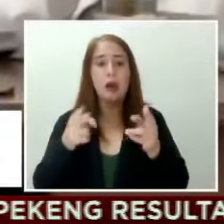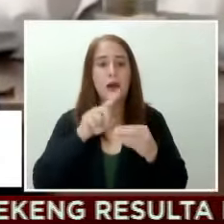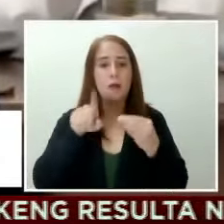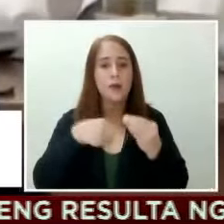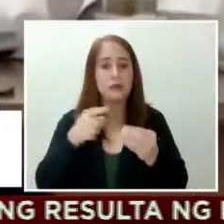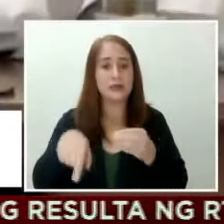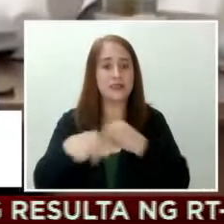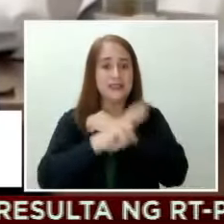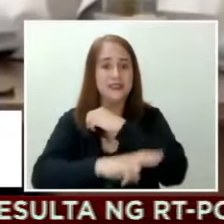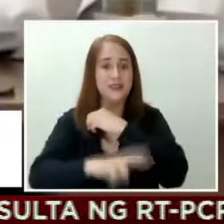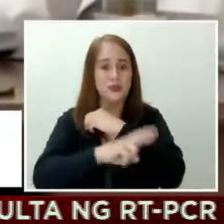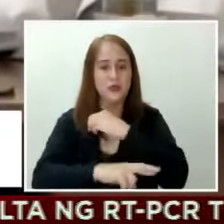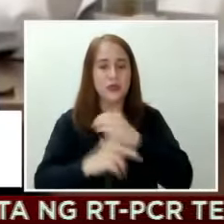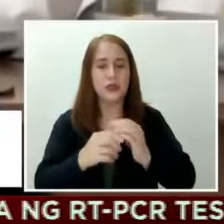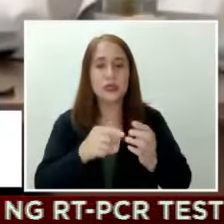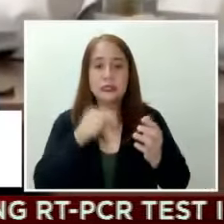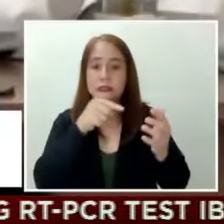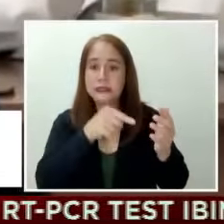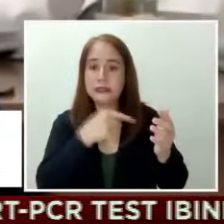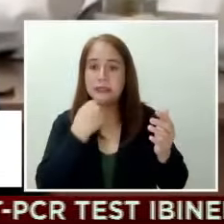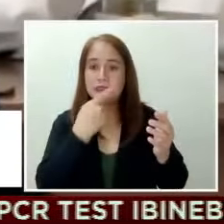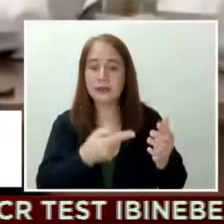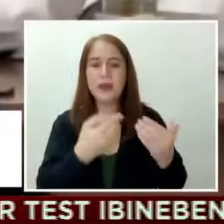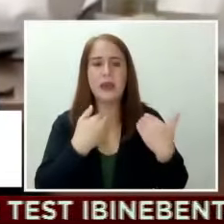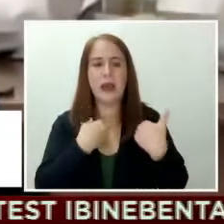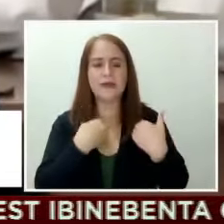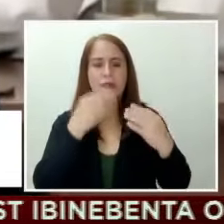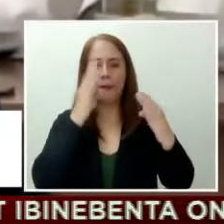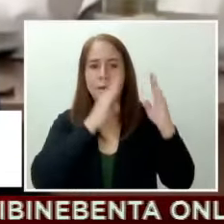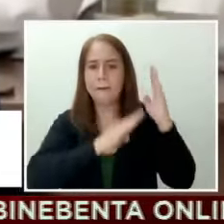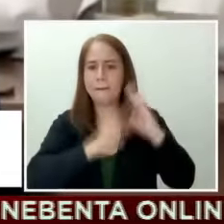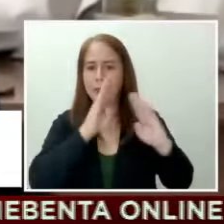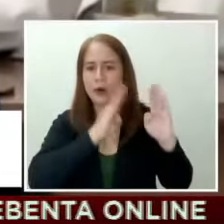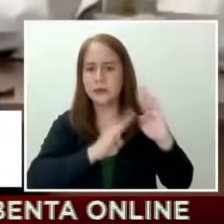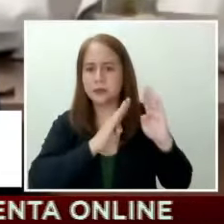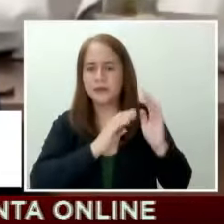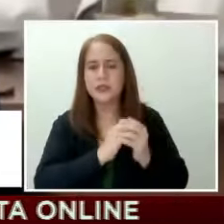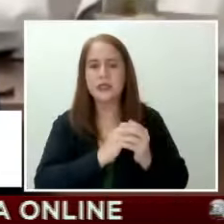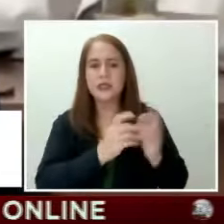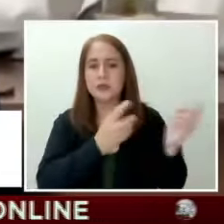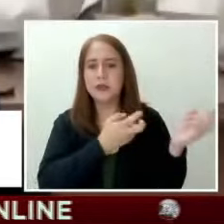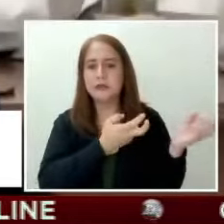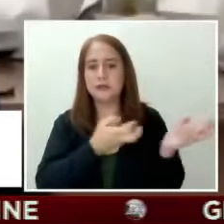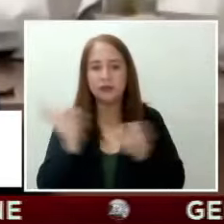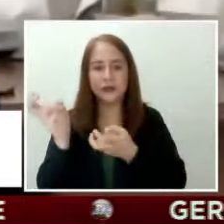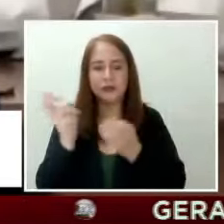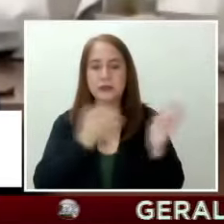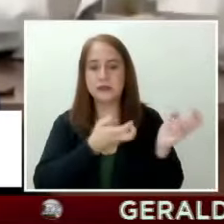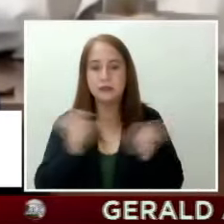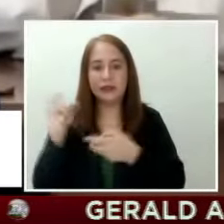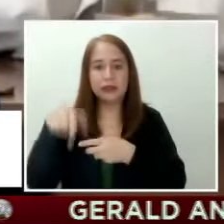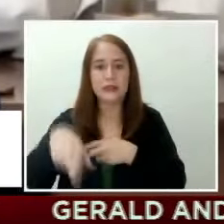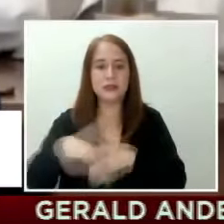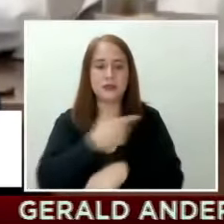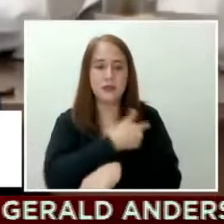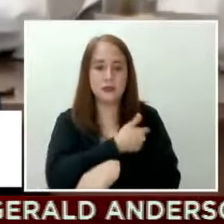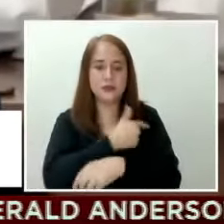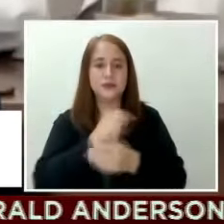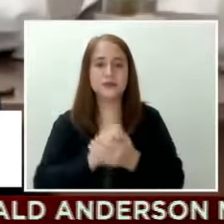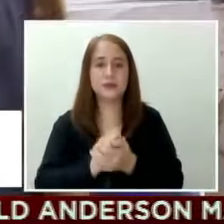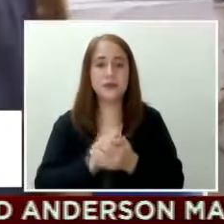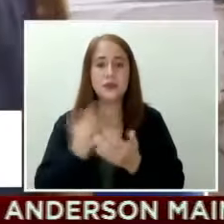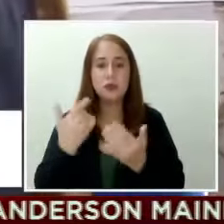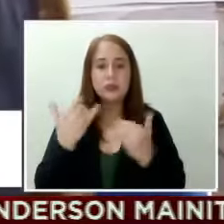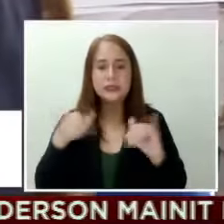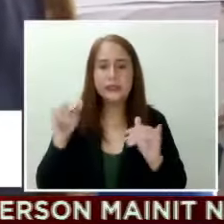natin kung saan itong nagkaroon ng issue dito sa transportation, sa transport nito mga bakunang ito. Atin pong